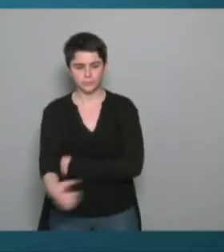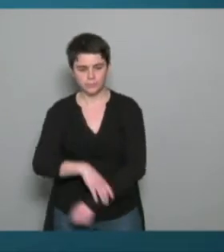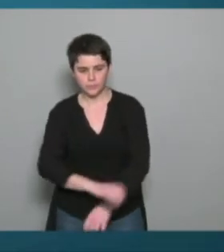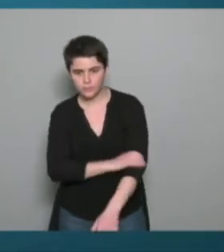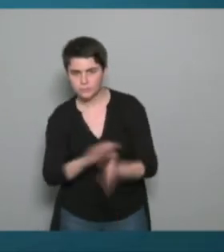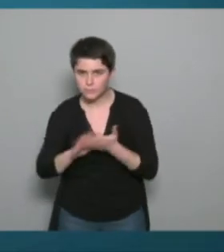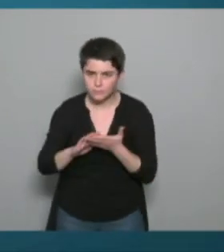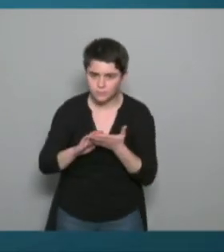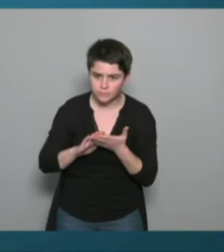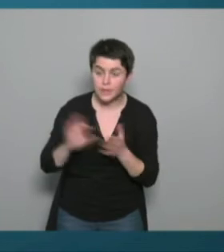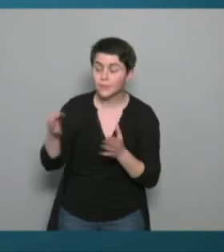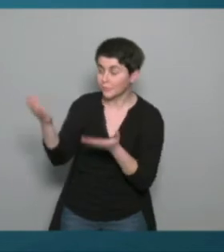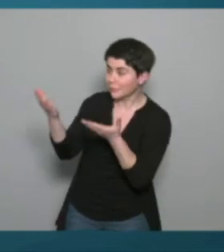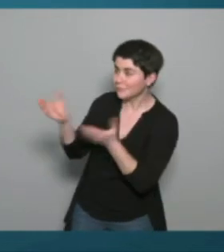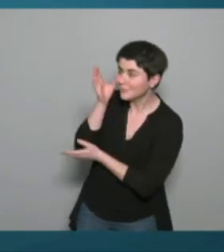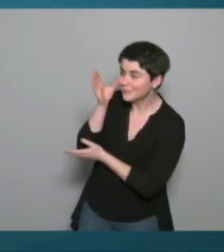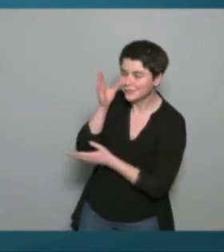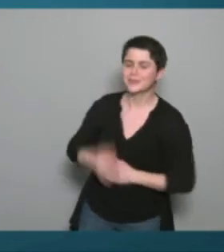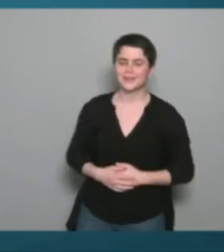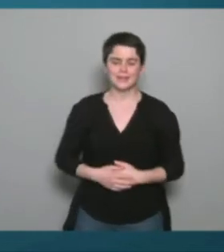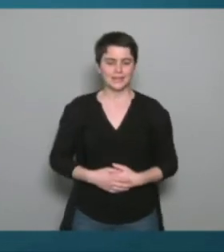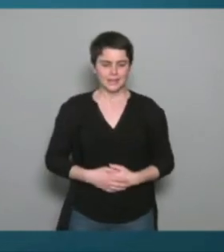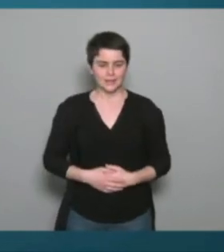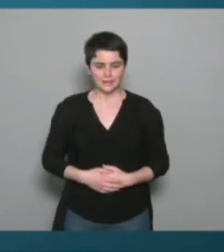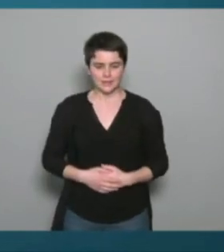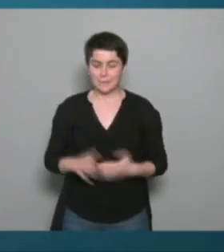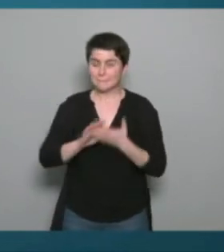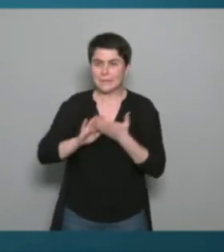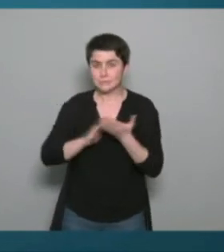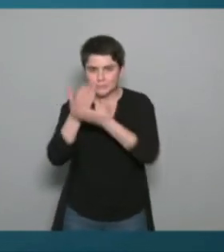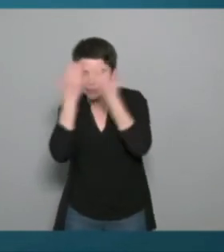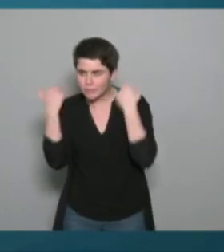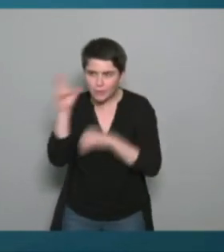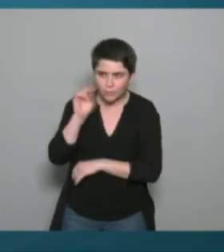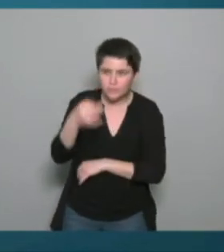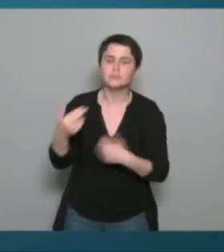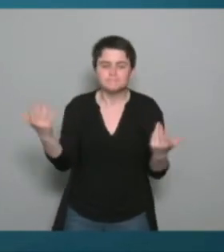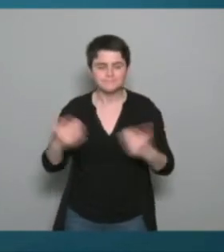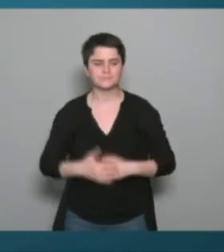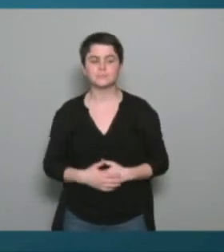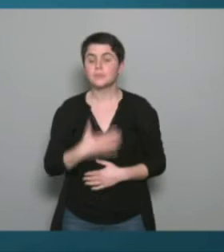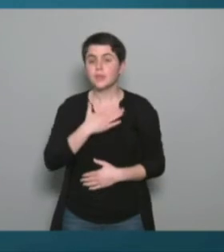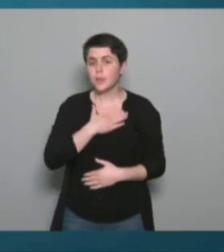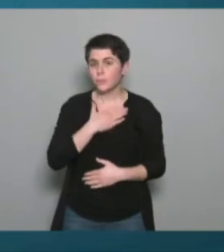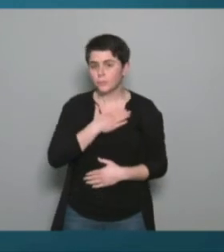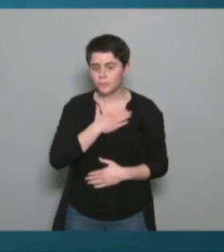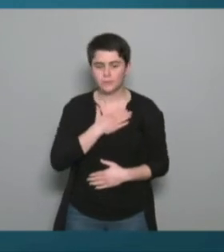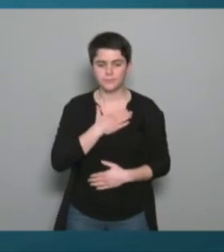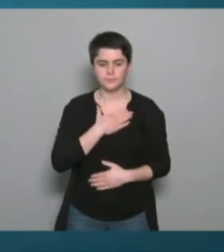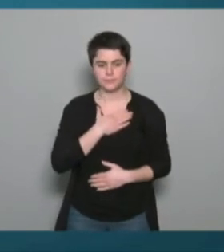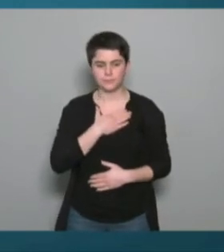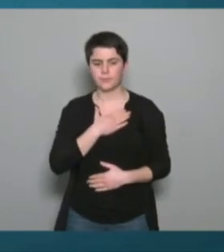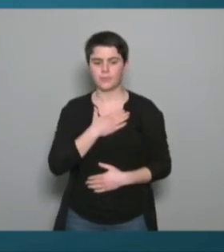allez-y je j pas le retour pardon pour ma part puisque c'était un projet qu'on